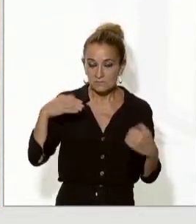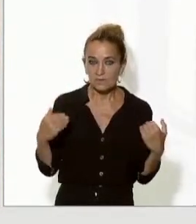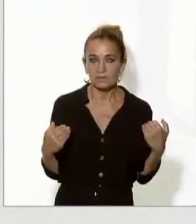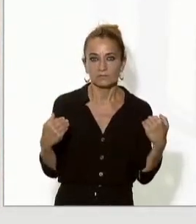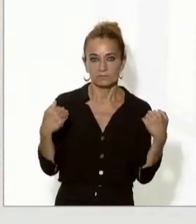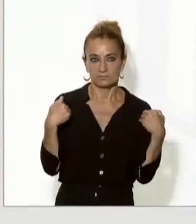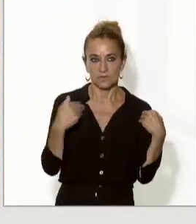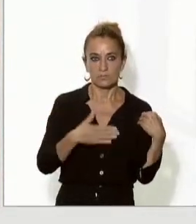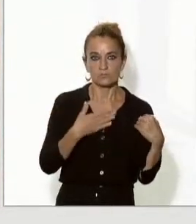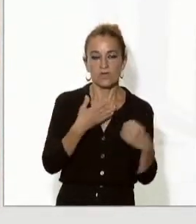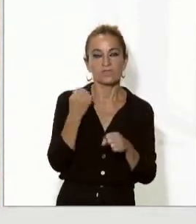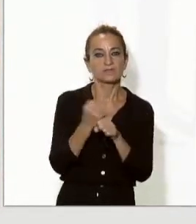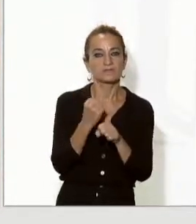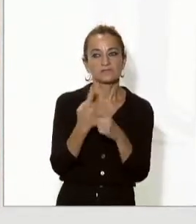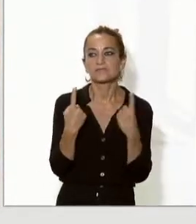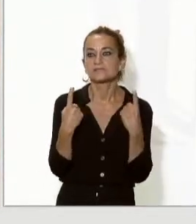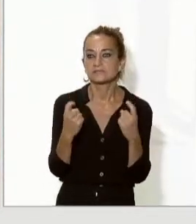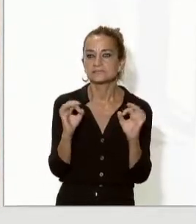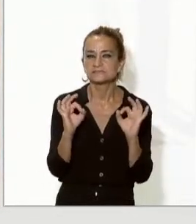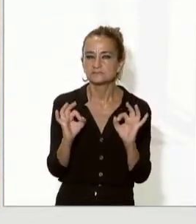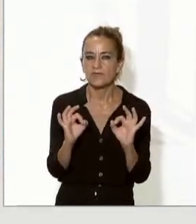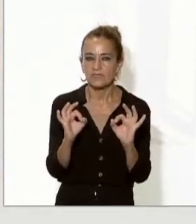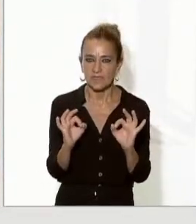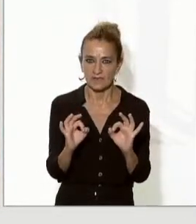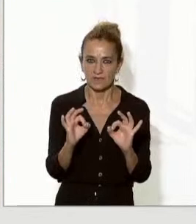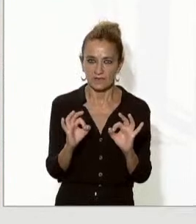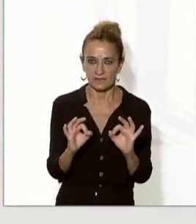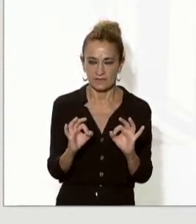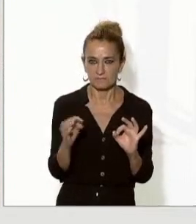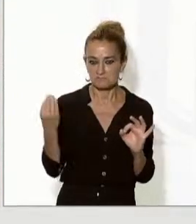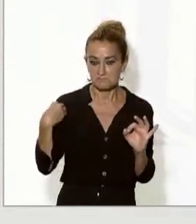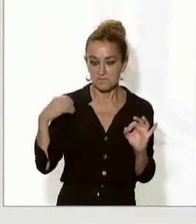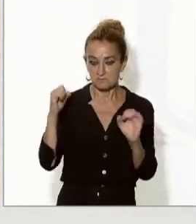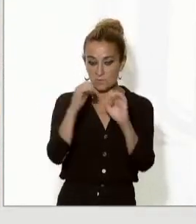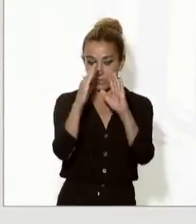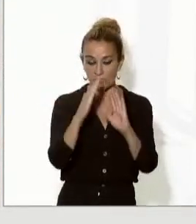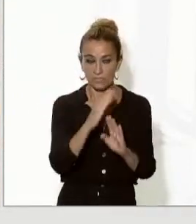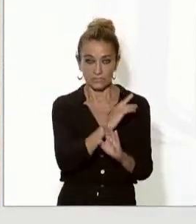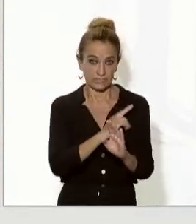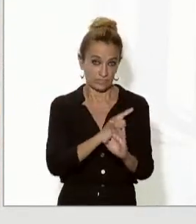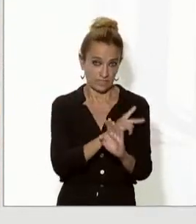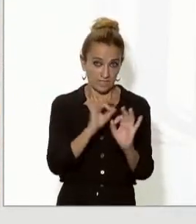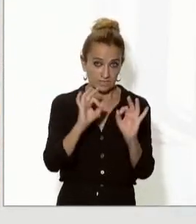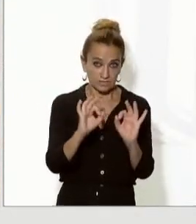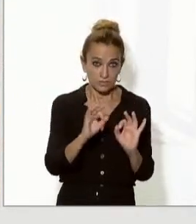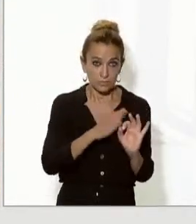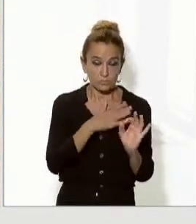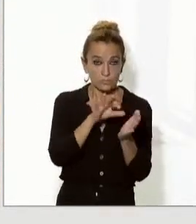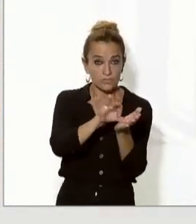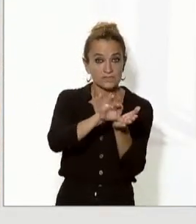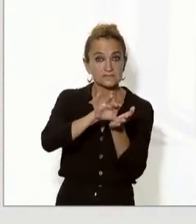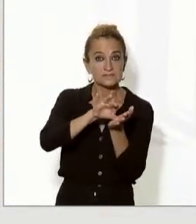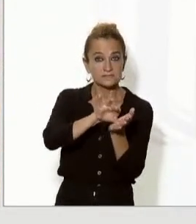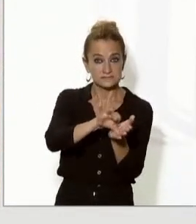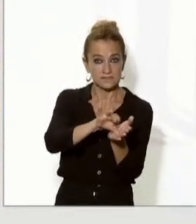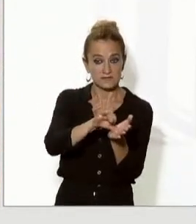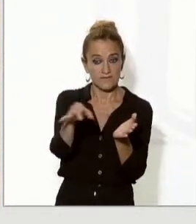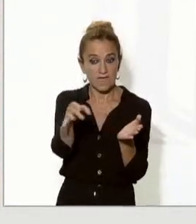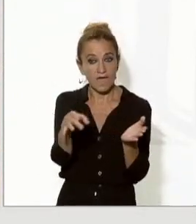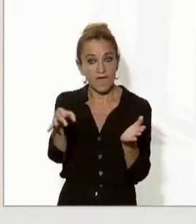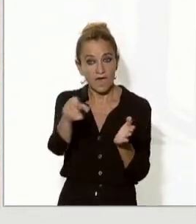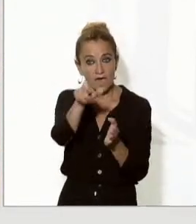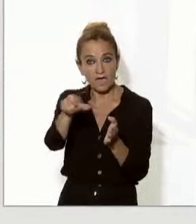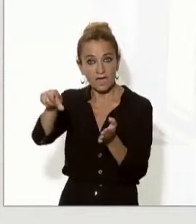les necessitats específiques i que aquest centre en certa forma també pugui donar servei tant als residents i als nacionals